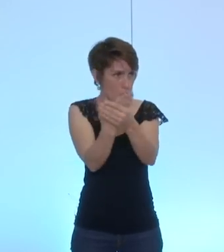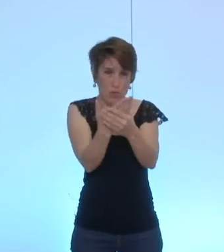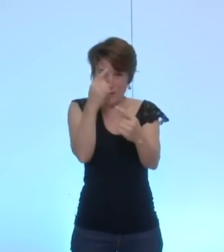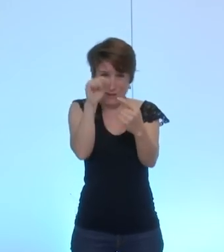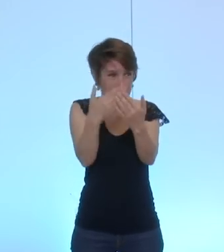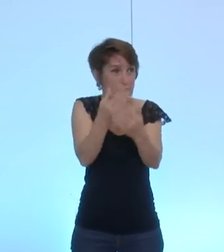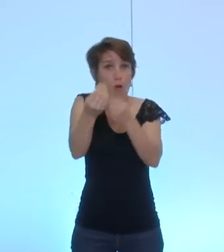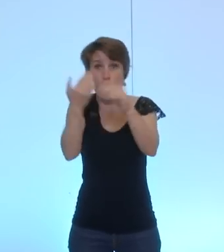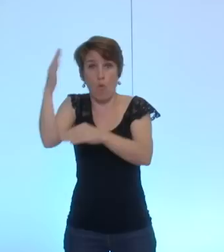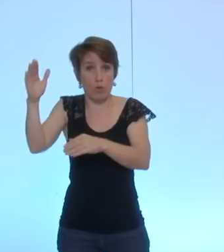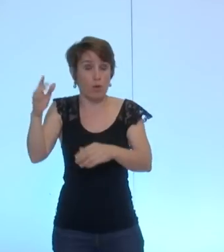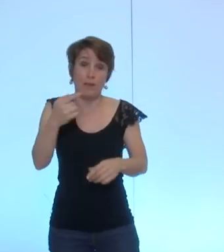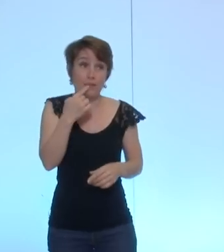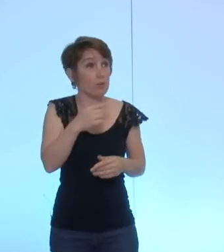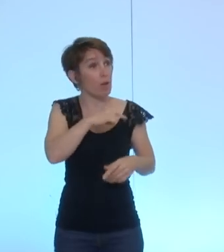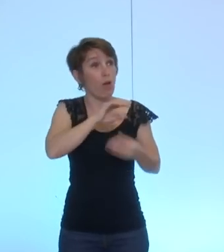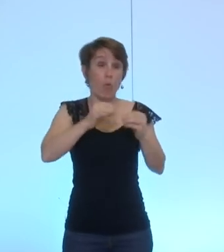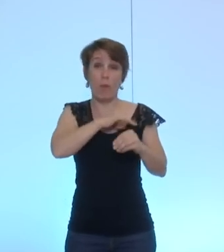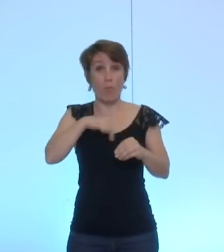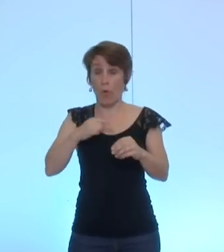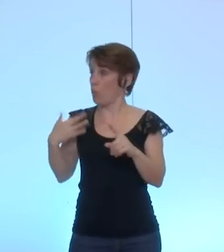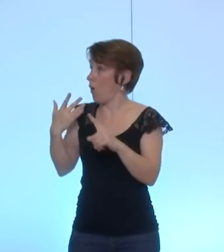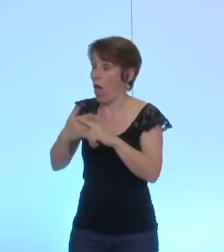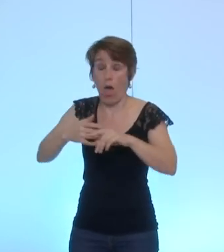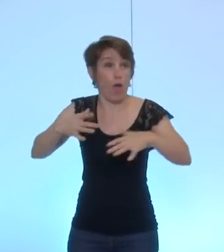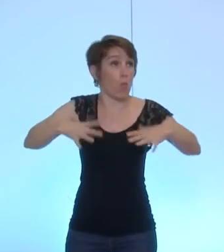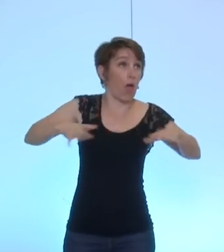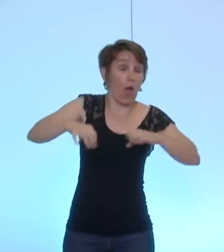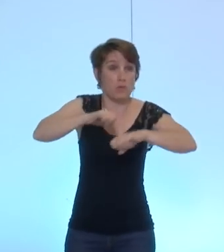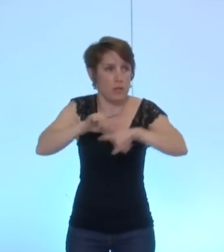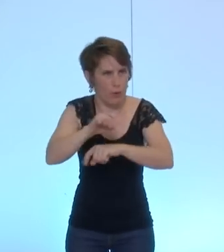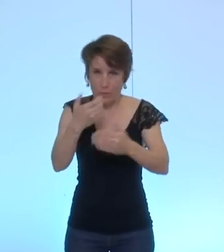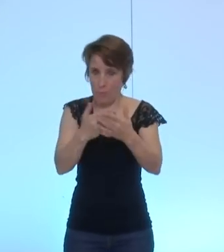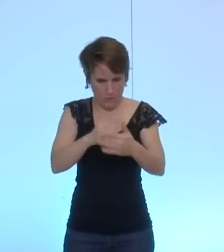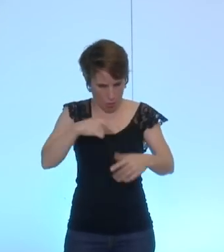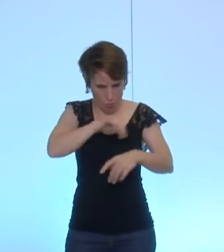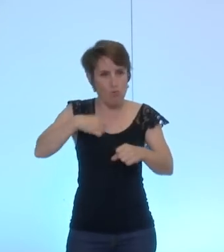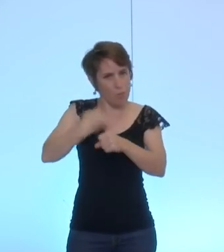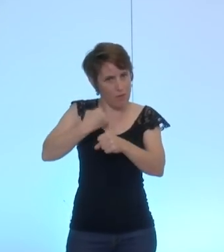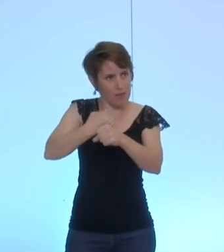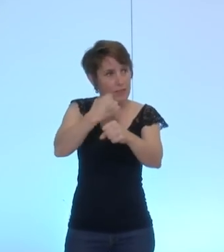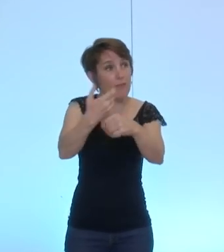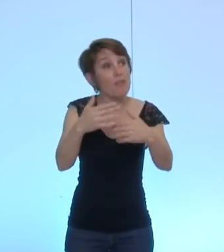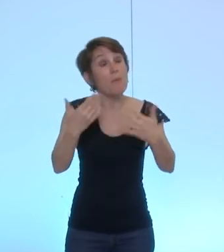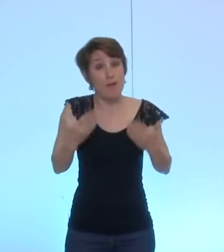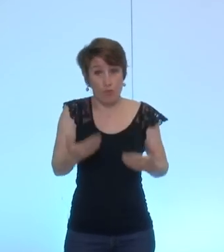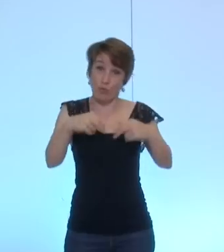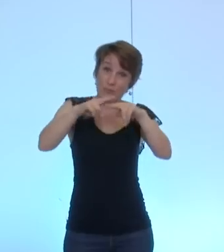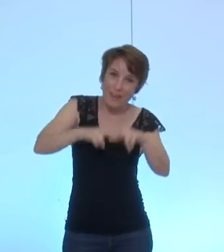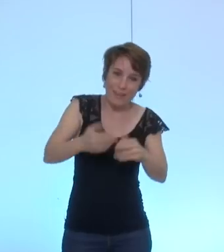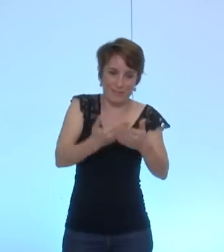Donc ce n'est pas juste par une absence de temps. Le travail a été fait et il reste des situations qui sont aujourd'hui dans